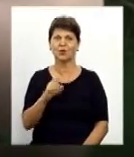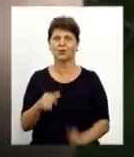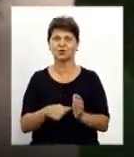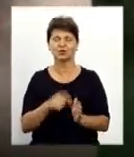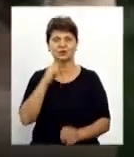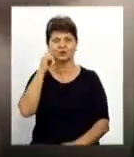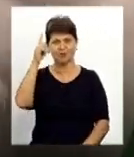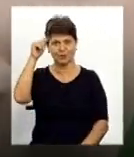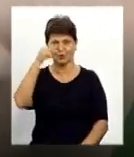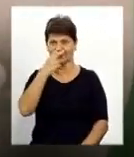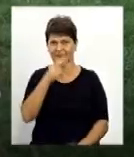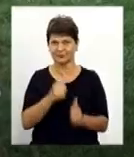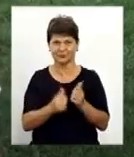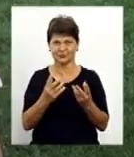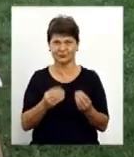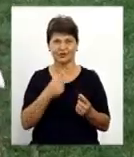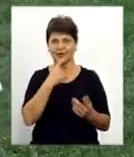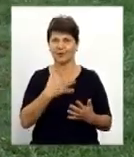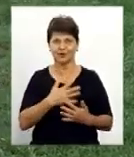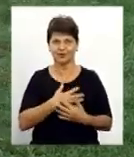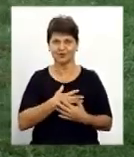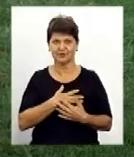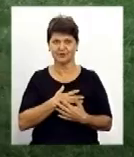мультики дивиться щодня. Називає улюблені.